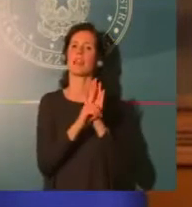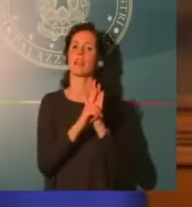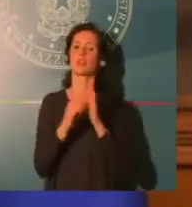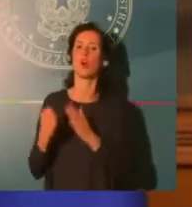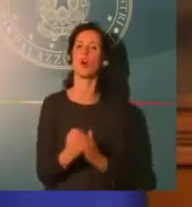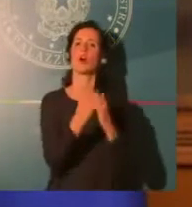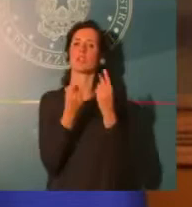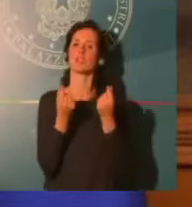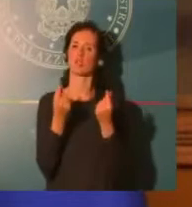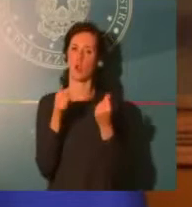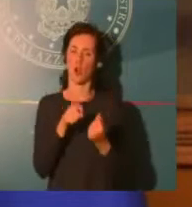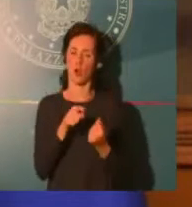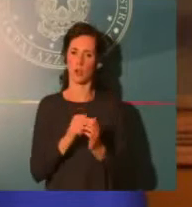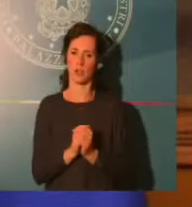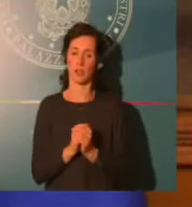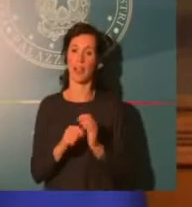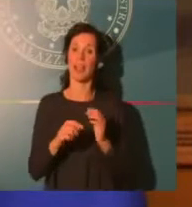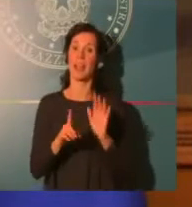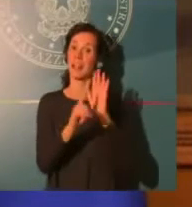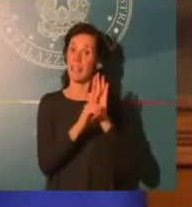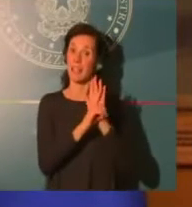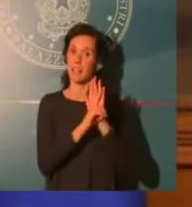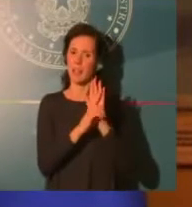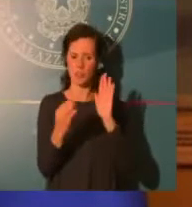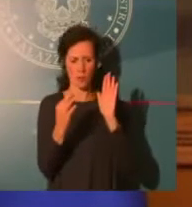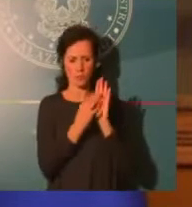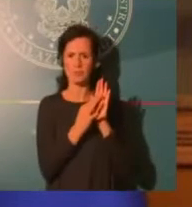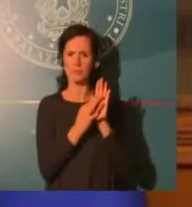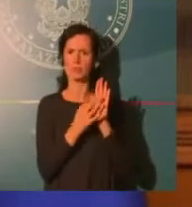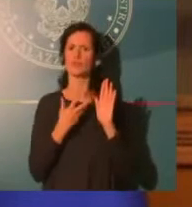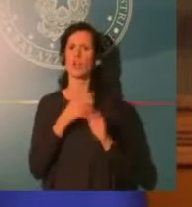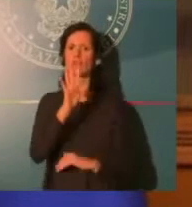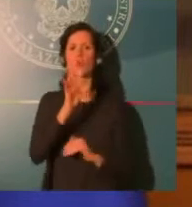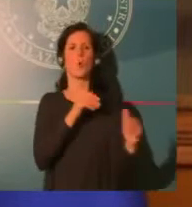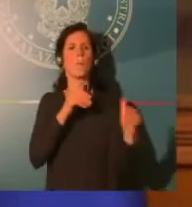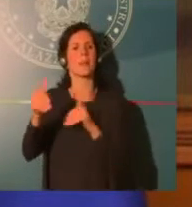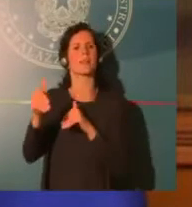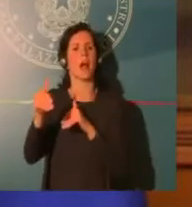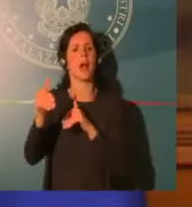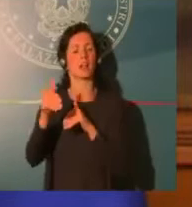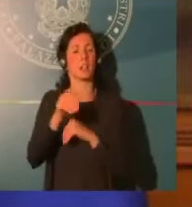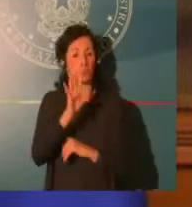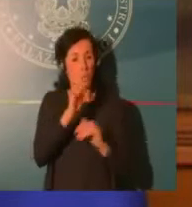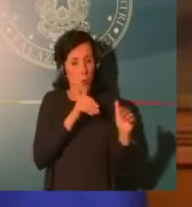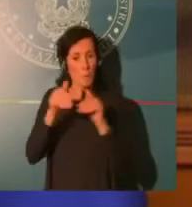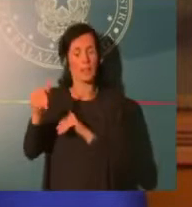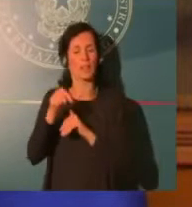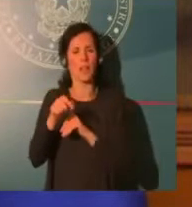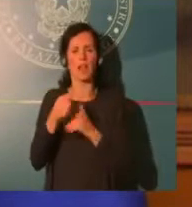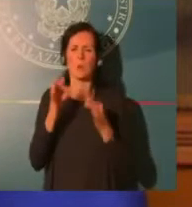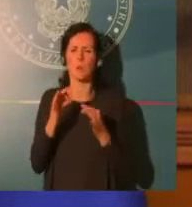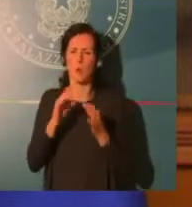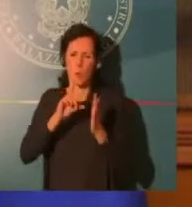fatto con una corsa contro il tempo pazzesca, può essere criticato, ma denota la